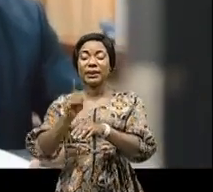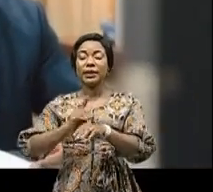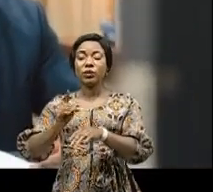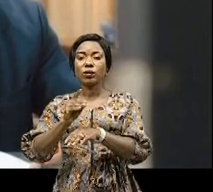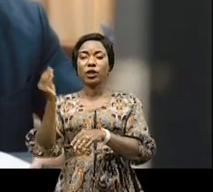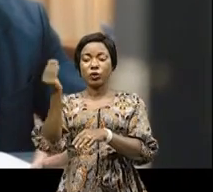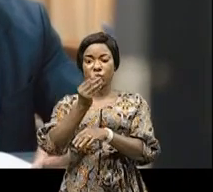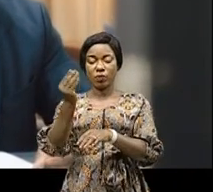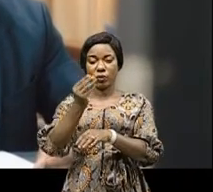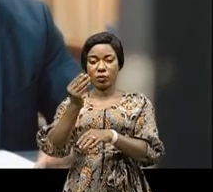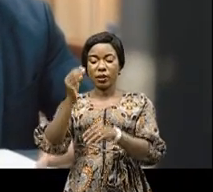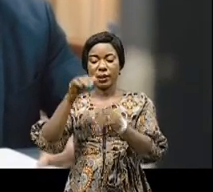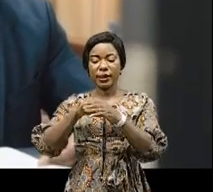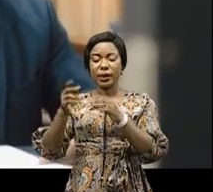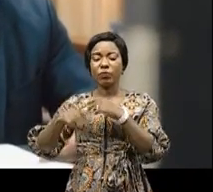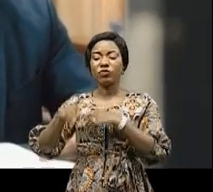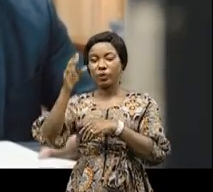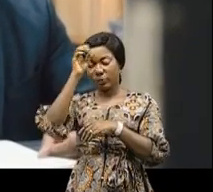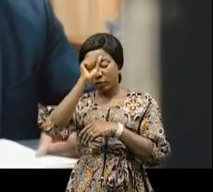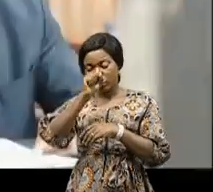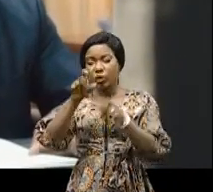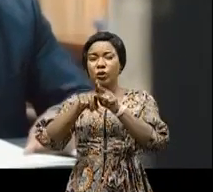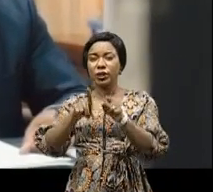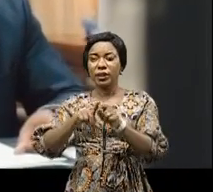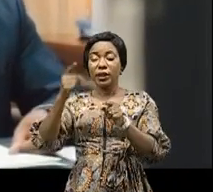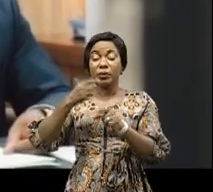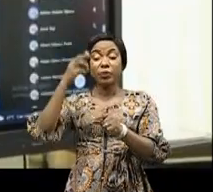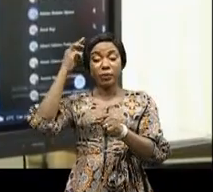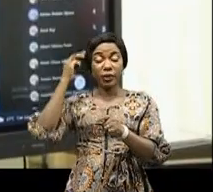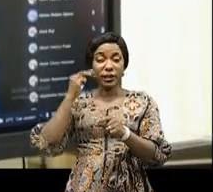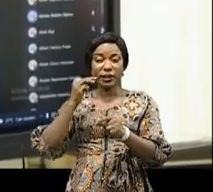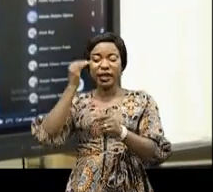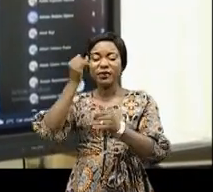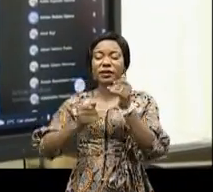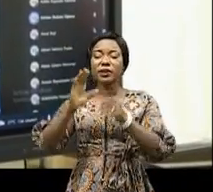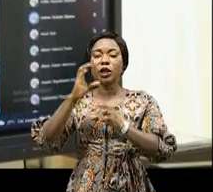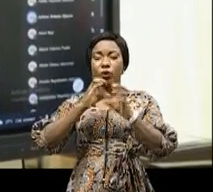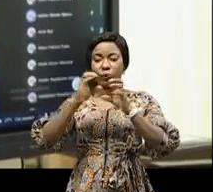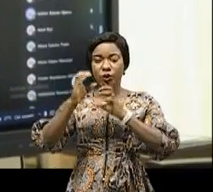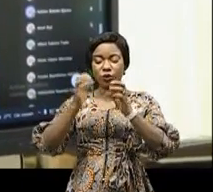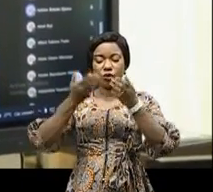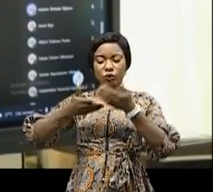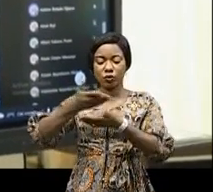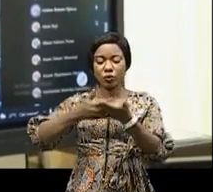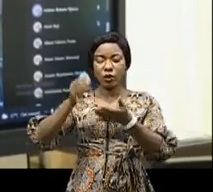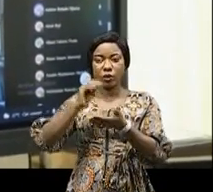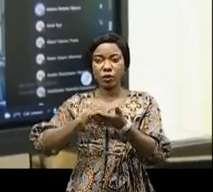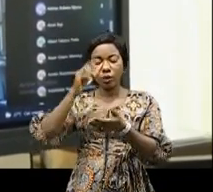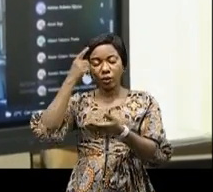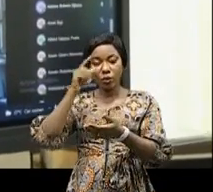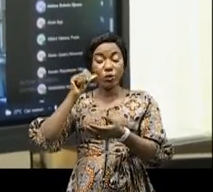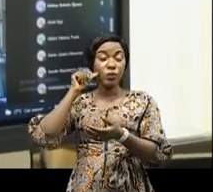l'ex-provinces du Bondoudou. Le premier ministre a fini sa communication en revenant sur le lancement